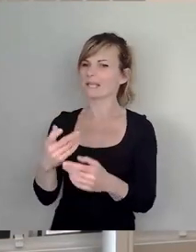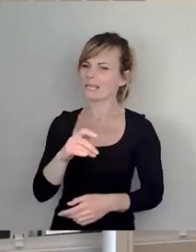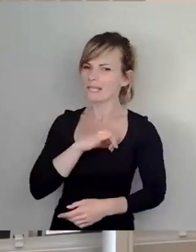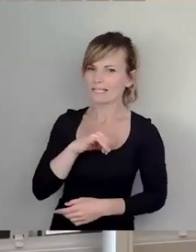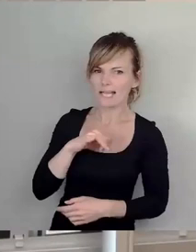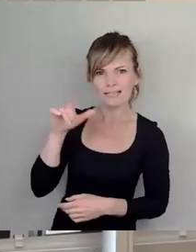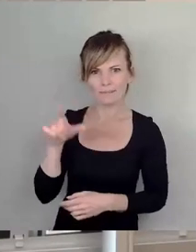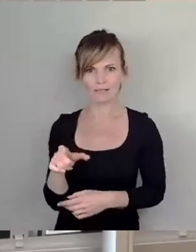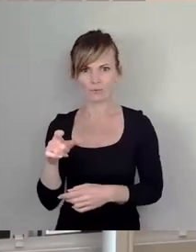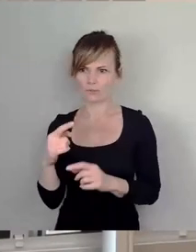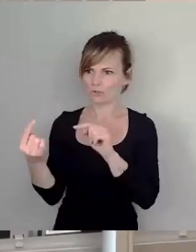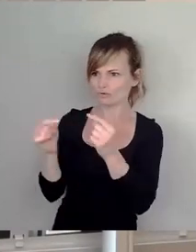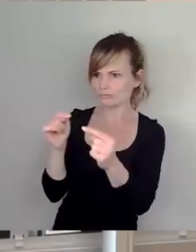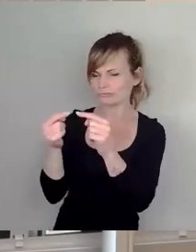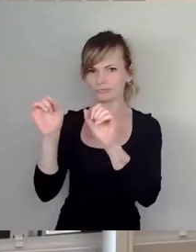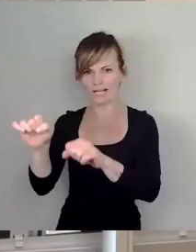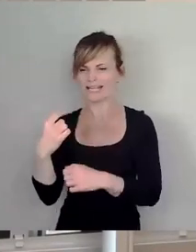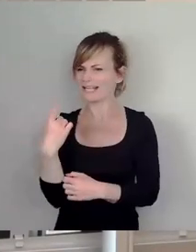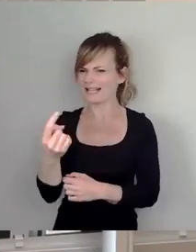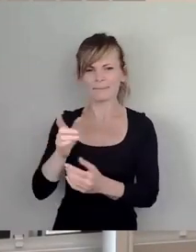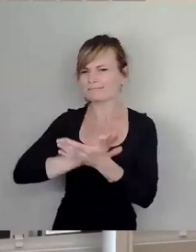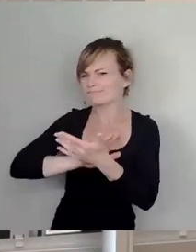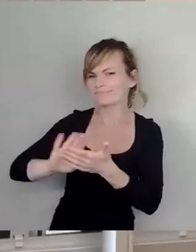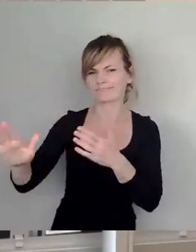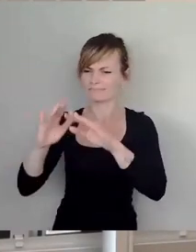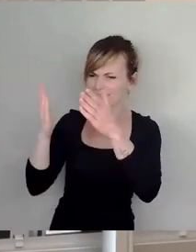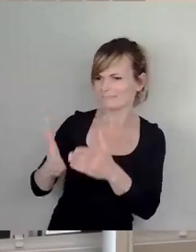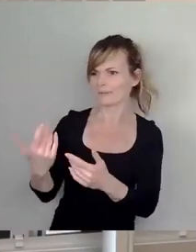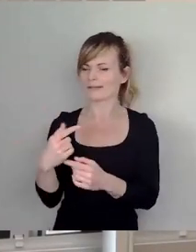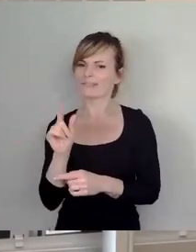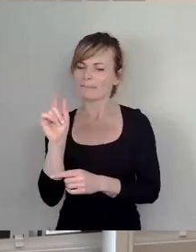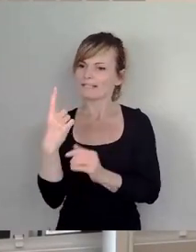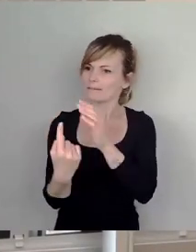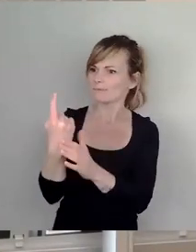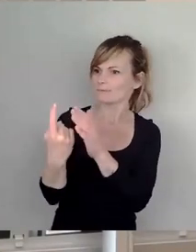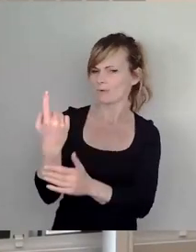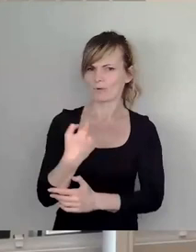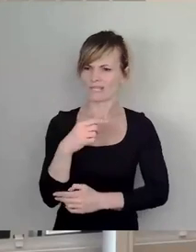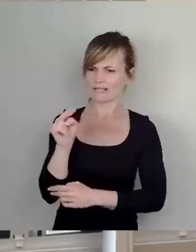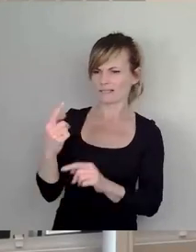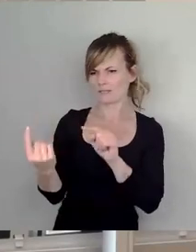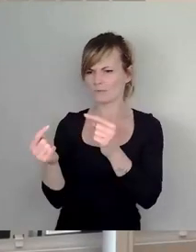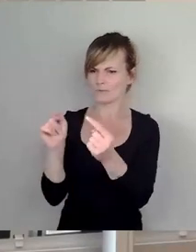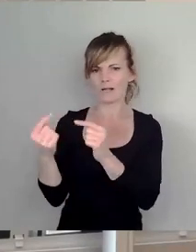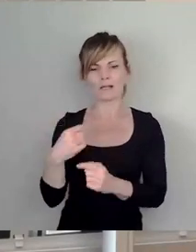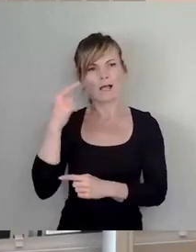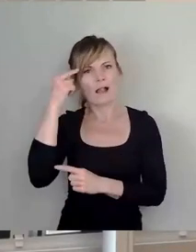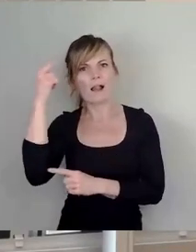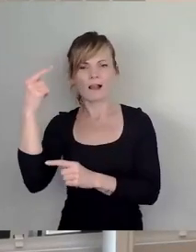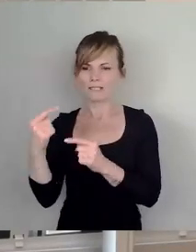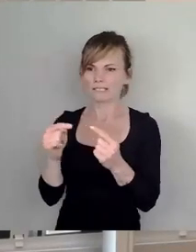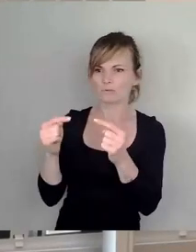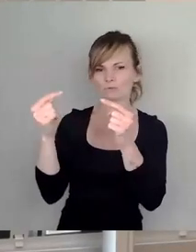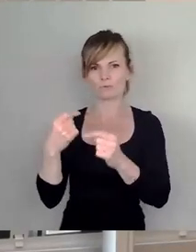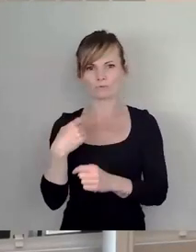eine Person ist, die aneckt, die in uns aneckt, die uns zum Nachdenken anregt, die zu Diskussionen anregt, und über